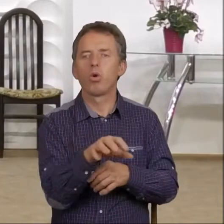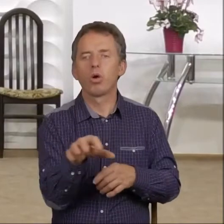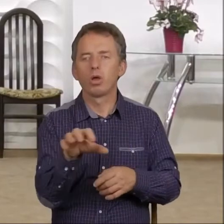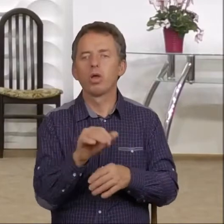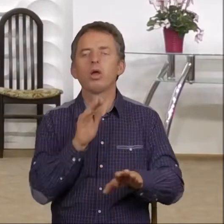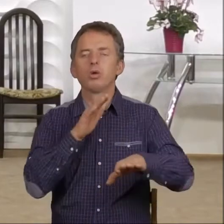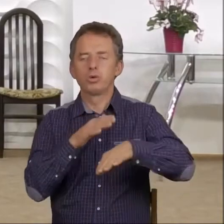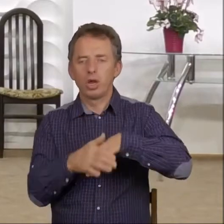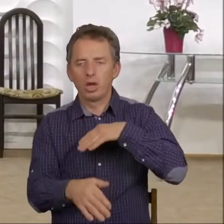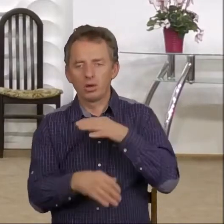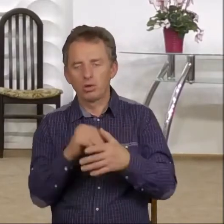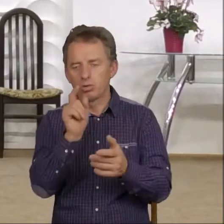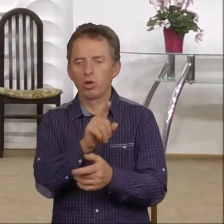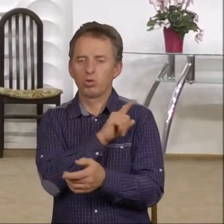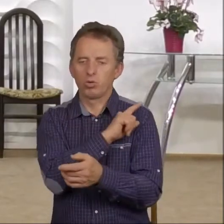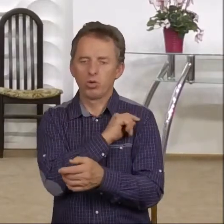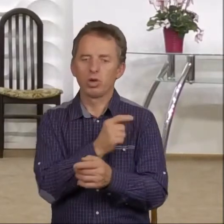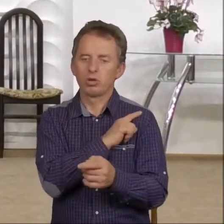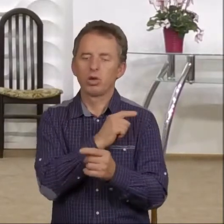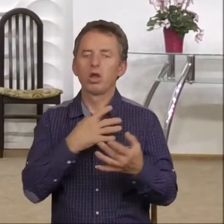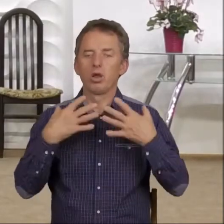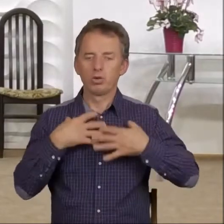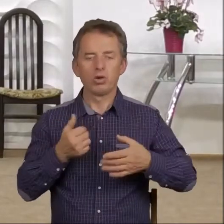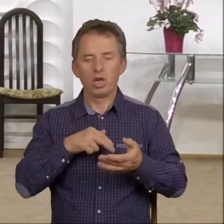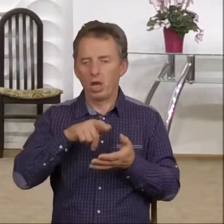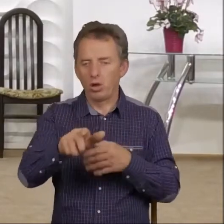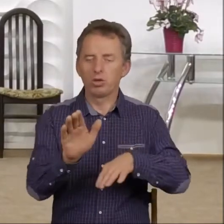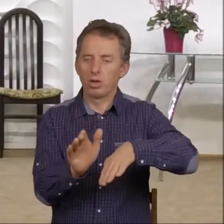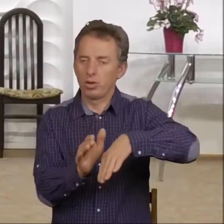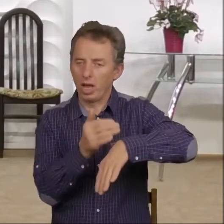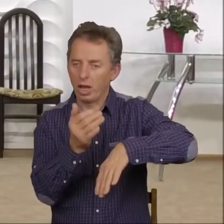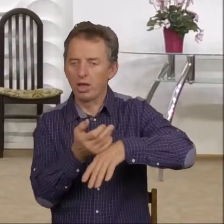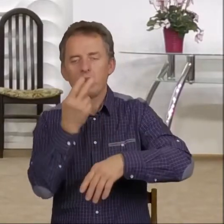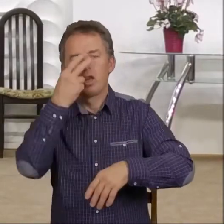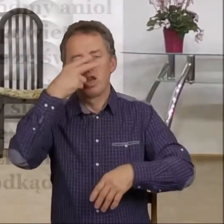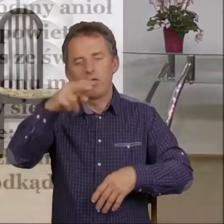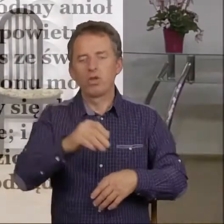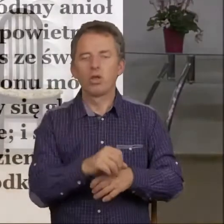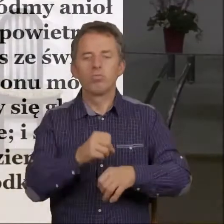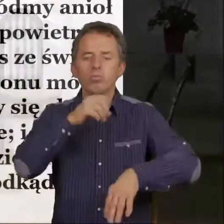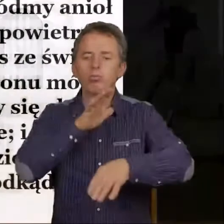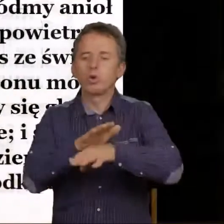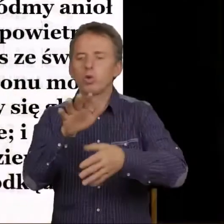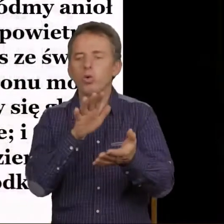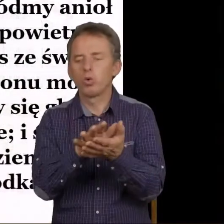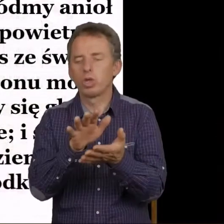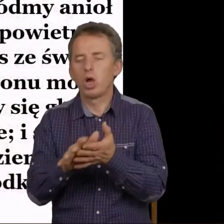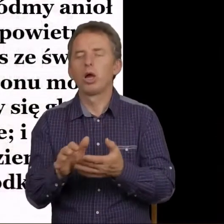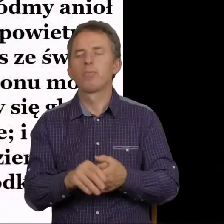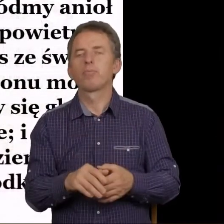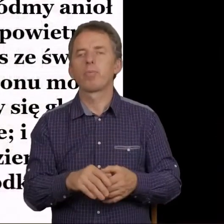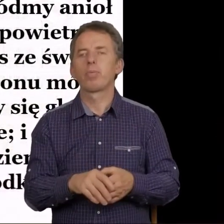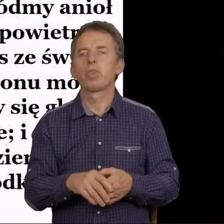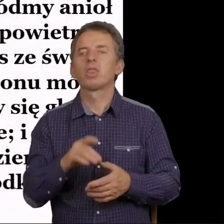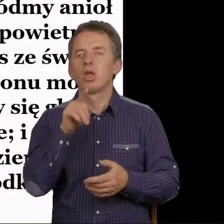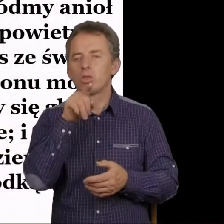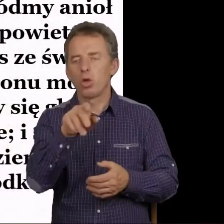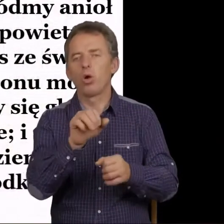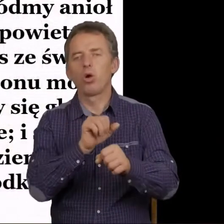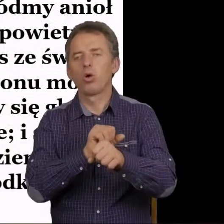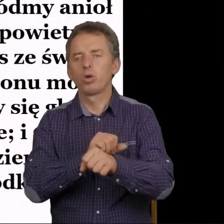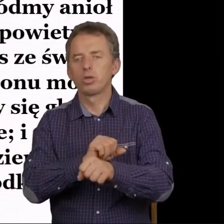Szczęśliwy, kto czuwa i strzeże swoich szat, aby nie chodził nago i nie widziano jego sromoty. To jest,